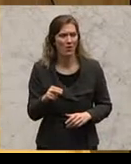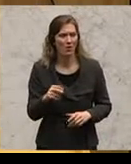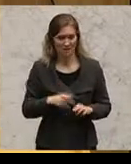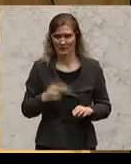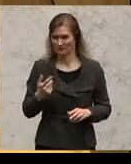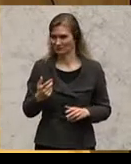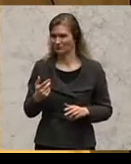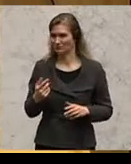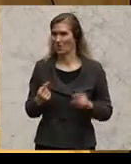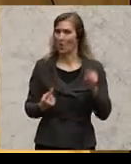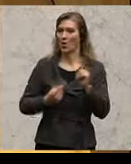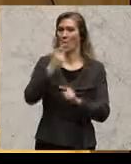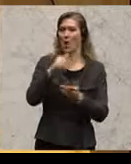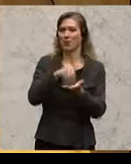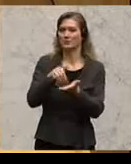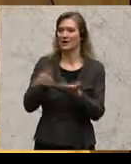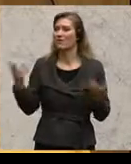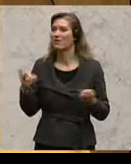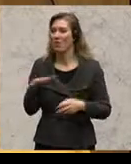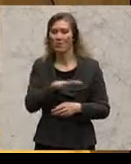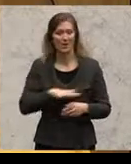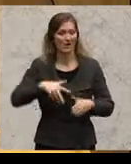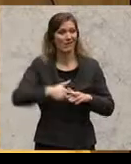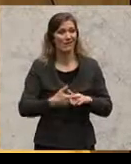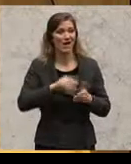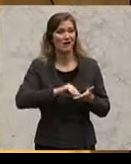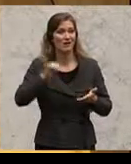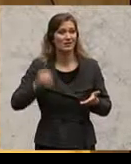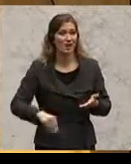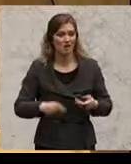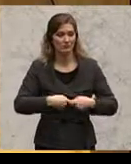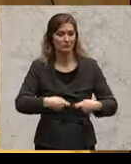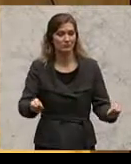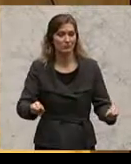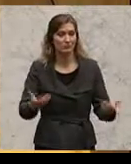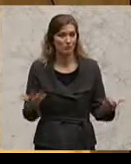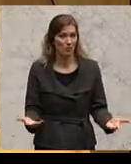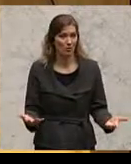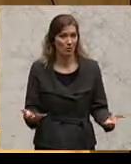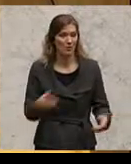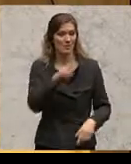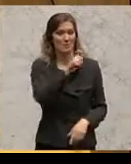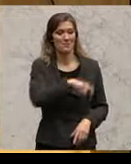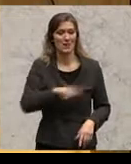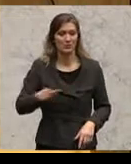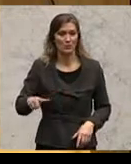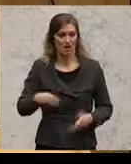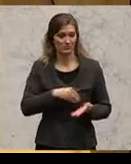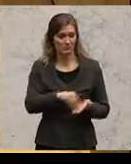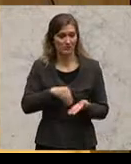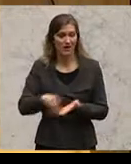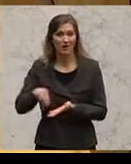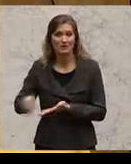Aufwandspositionen vor allem für Werkverträge wieder, die vergeben werden und für Personal. Und dass überhaupt